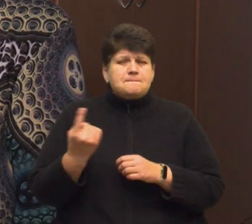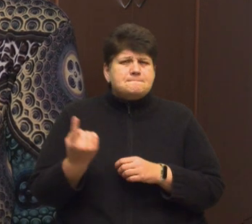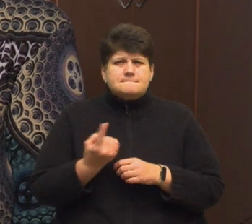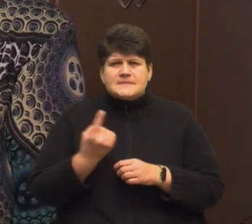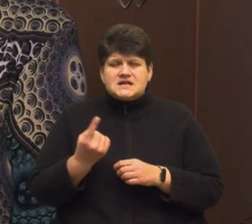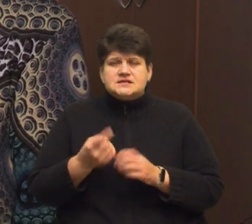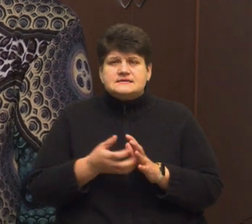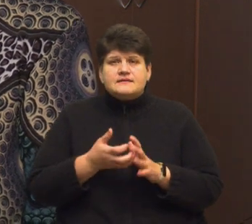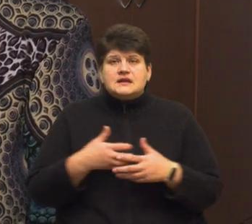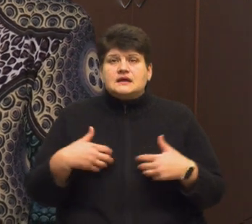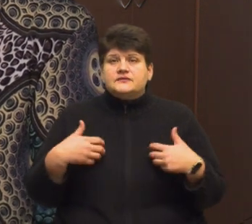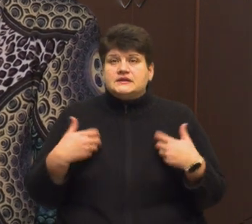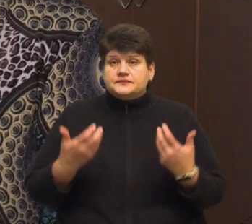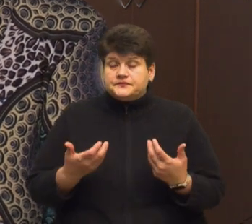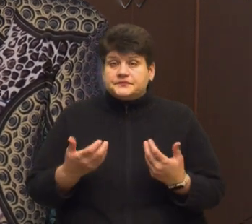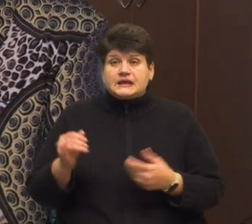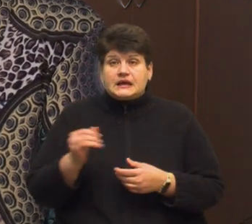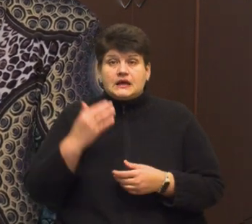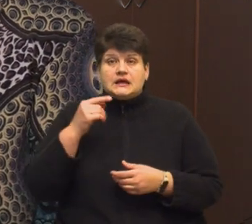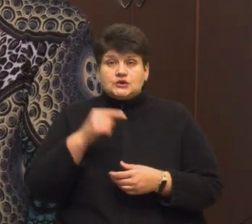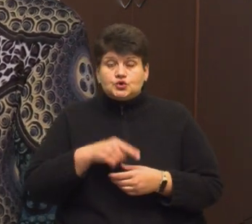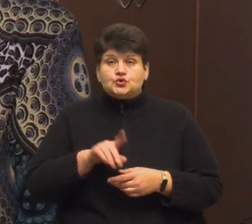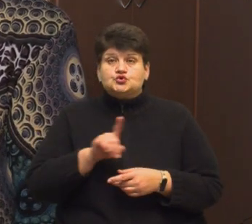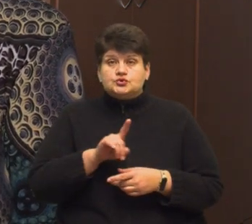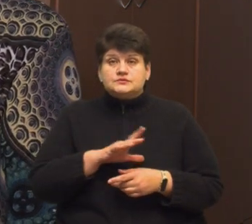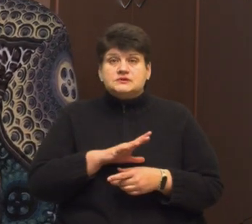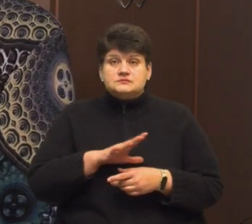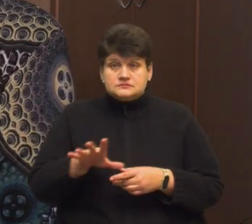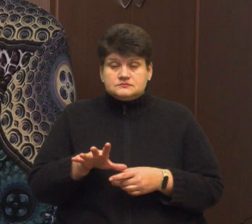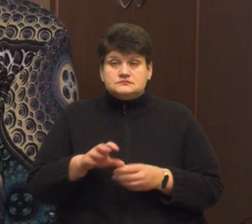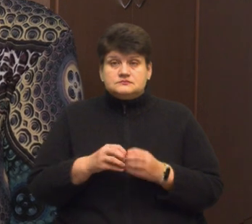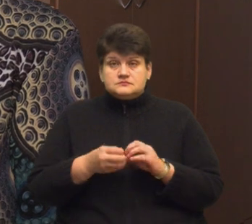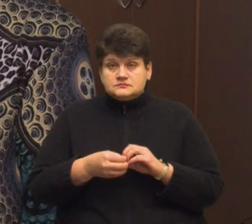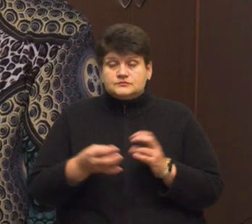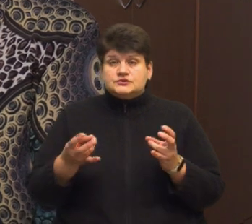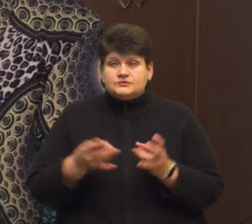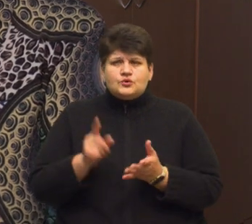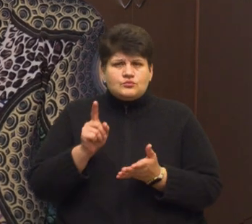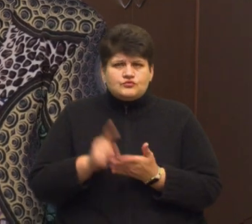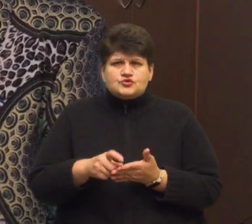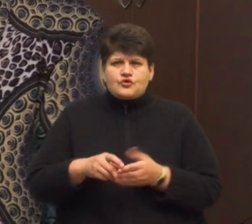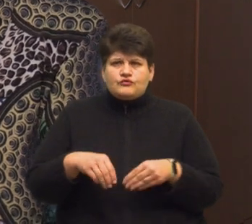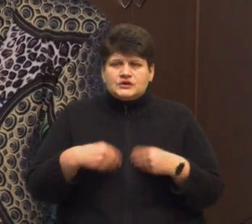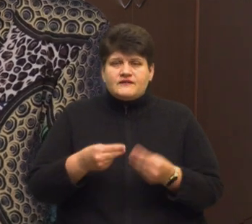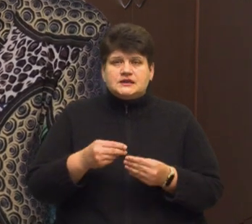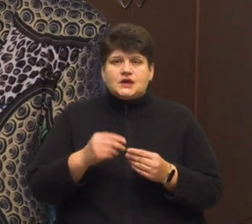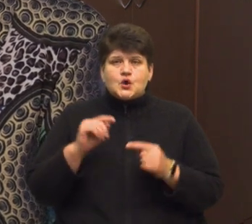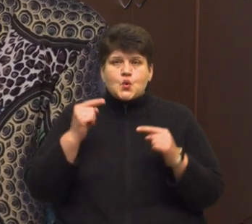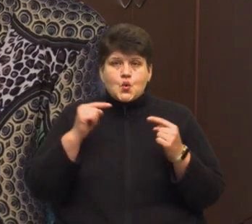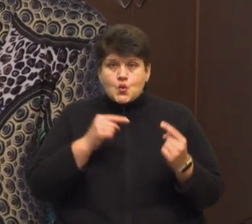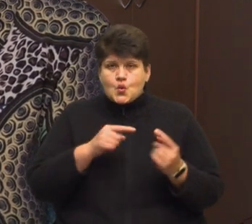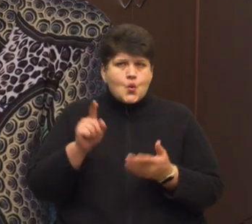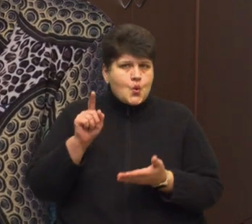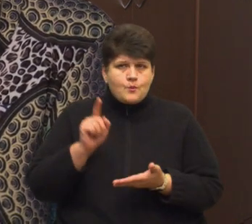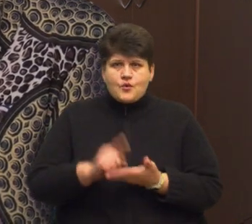вітаміноз. І для того, щоб його подолати, обов'язково потрібно давати кукурудзу. Обов